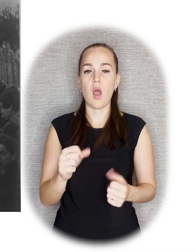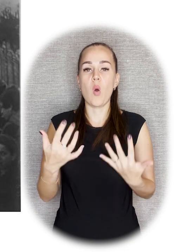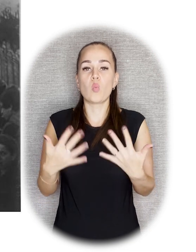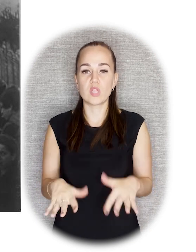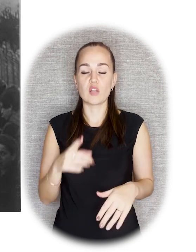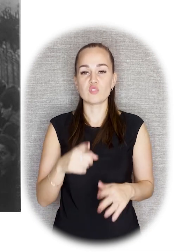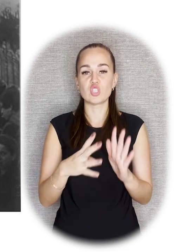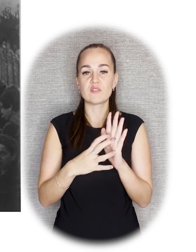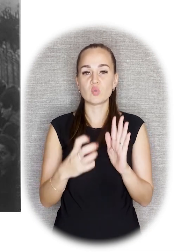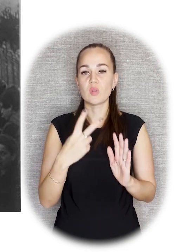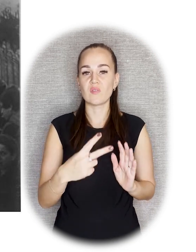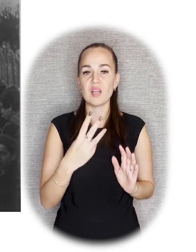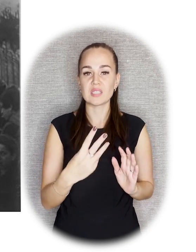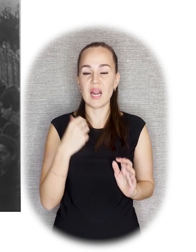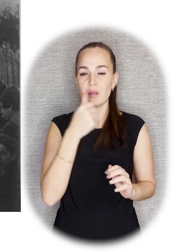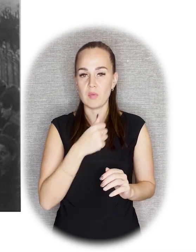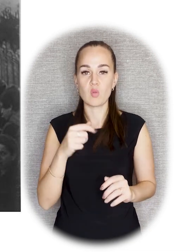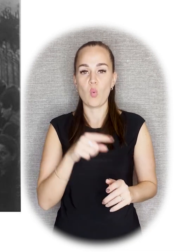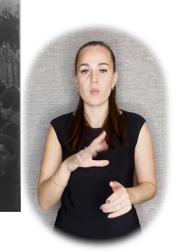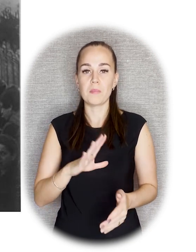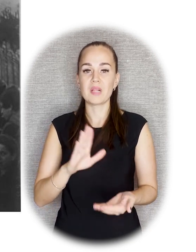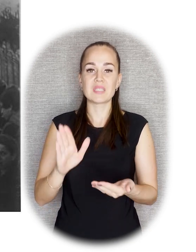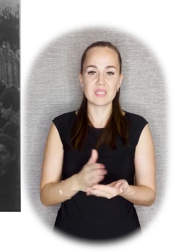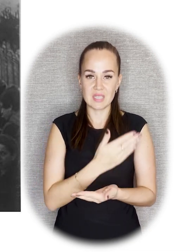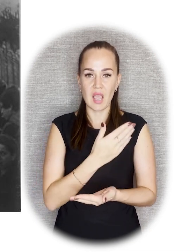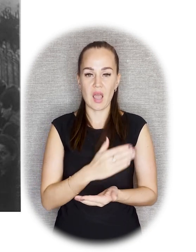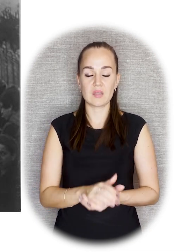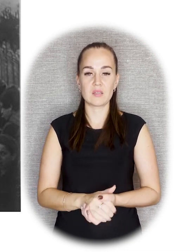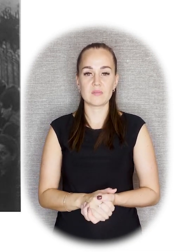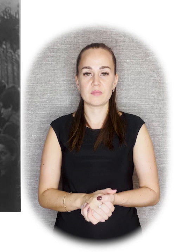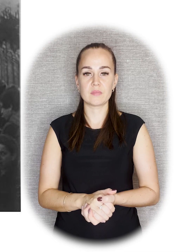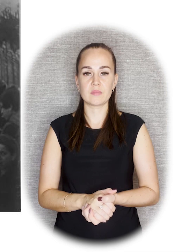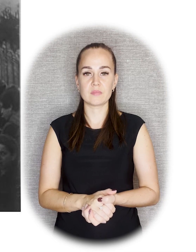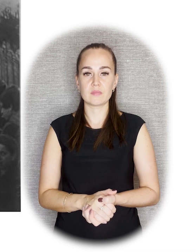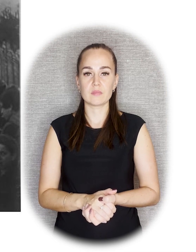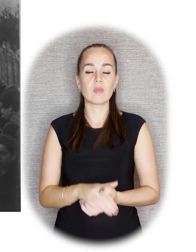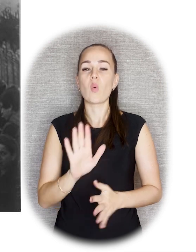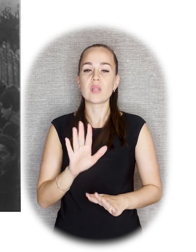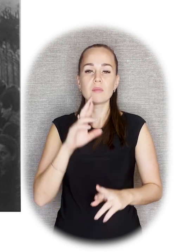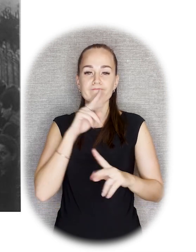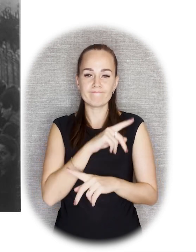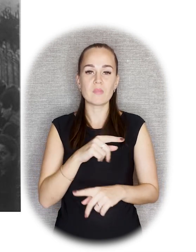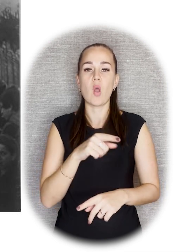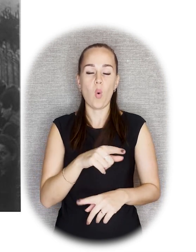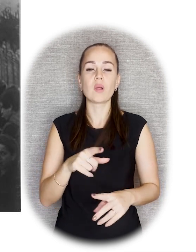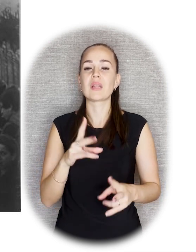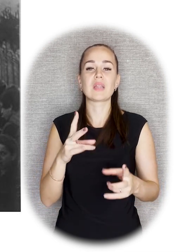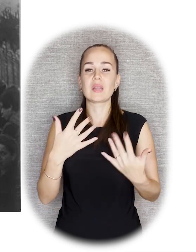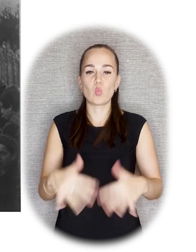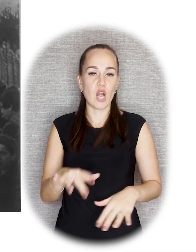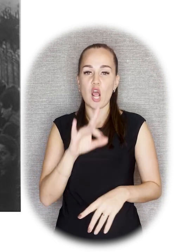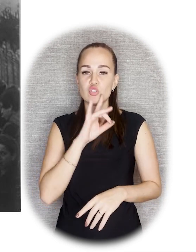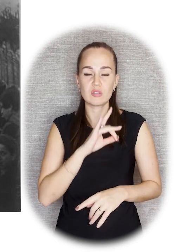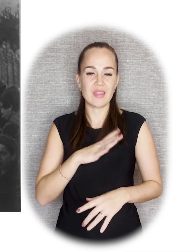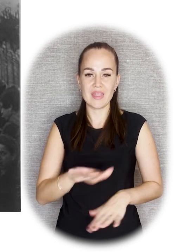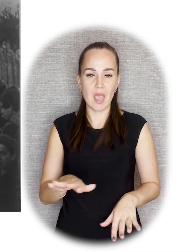1923 году. Он был снят, но как раз он не был утрачен, простите, пожалуйста. Тут я неправильно выразилась,